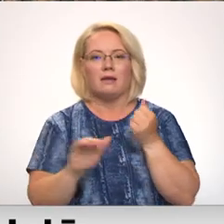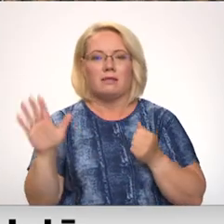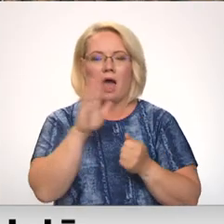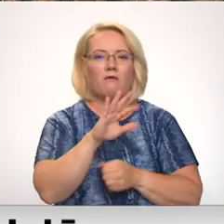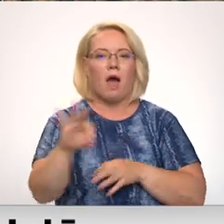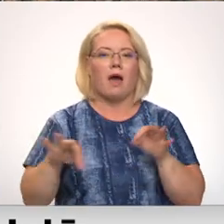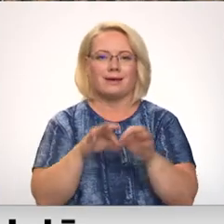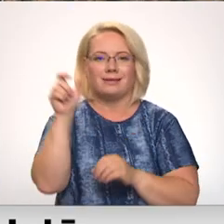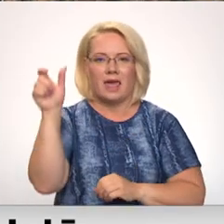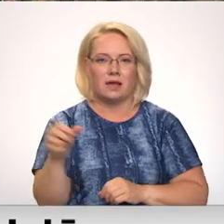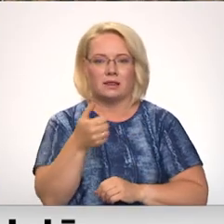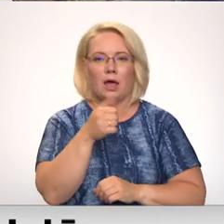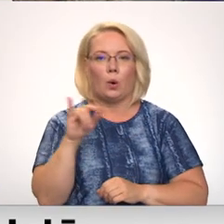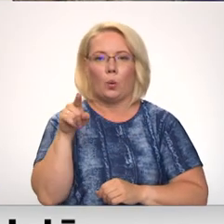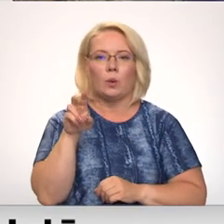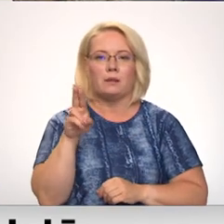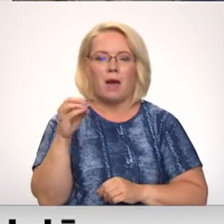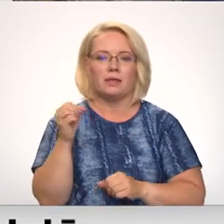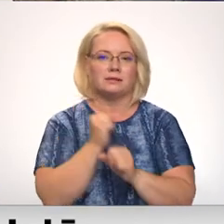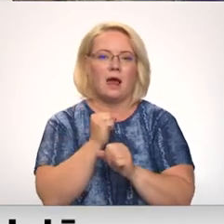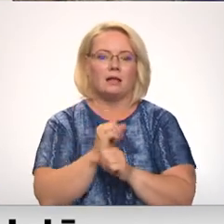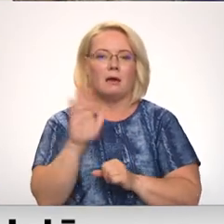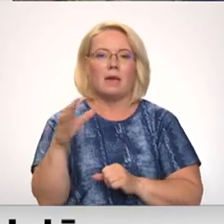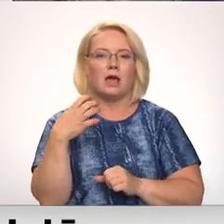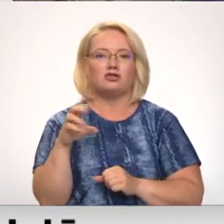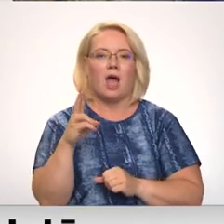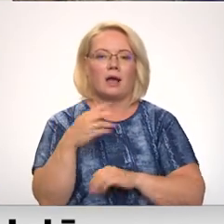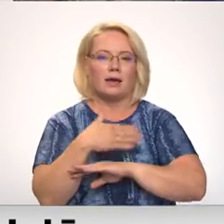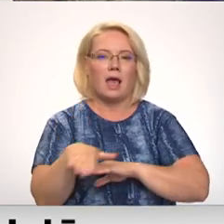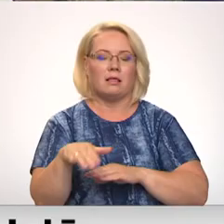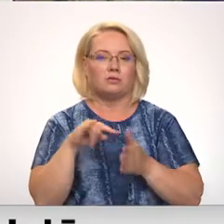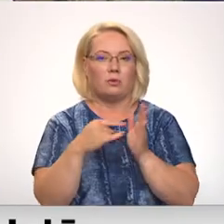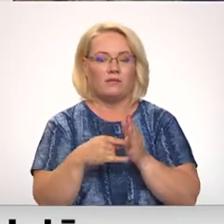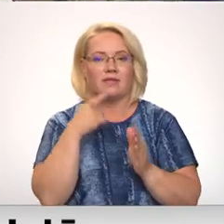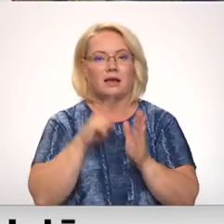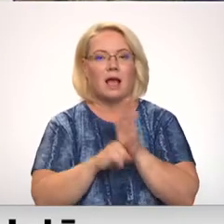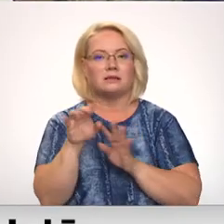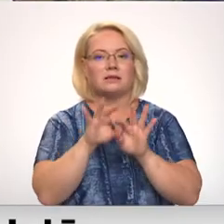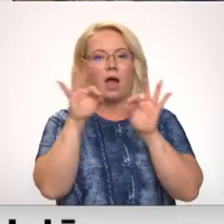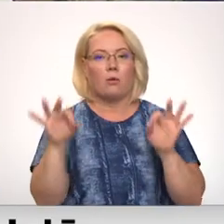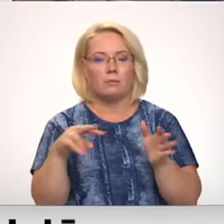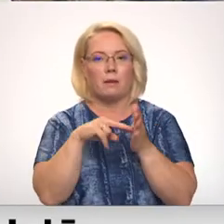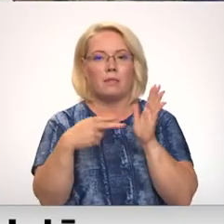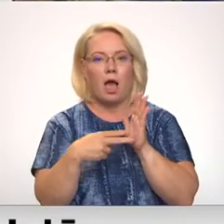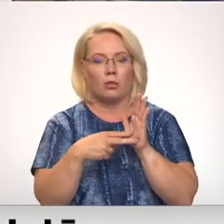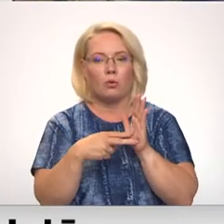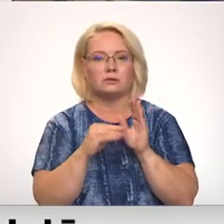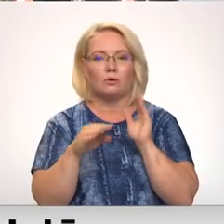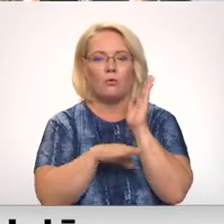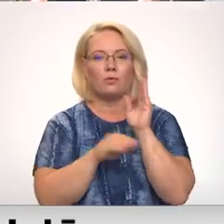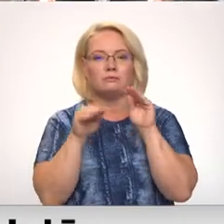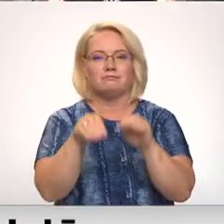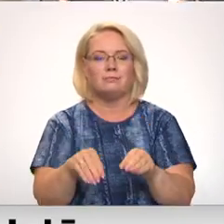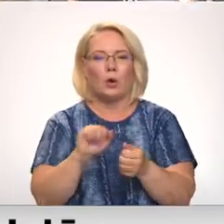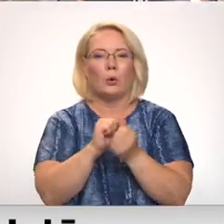Gūtman, kas strādājusi pie Čakielas projekta, stāst, ka sākotnēji bija plānots kokus stādīt gruntī. Taču garo,